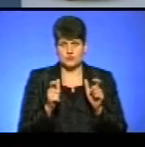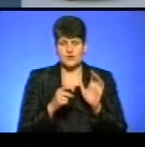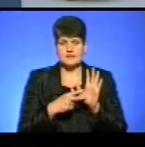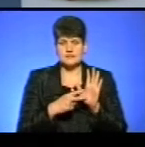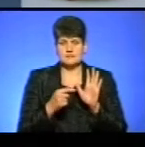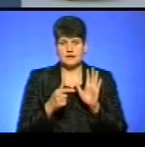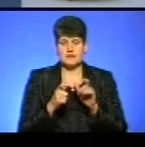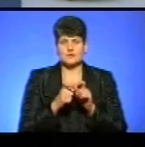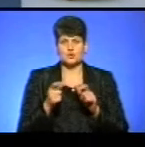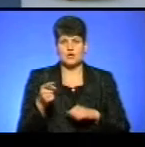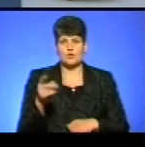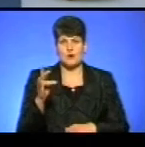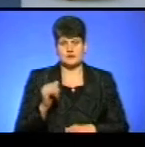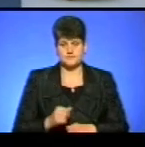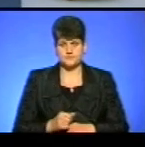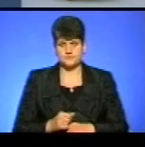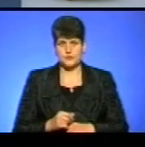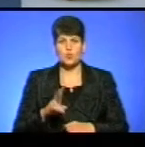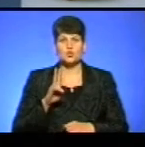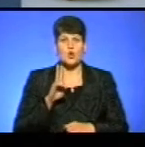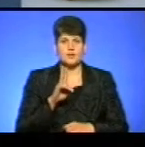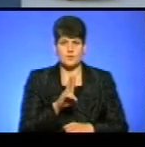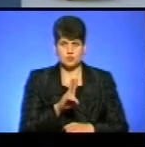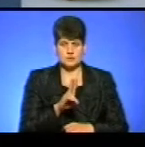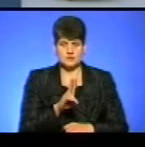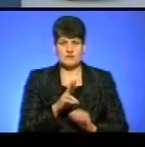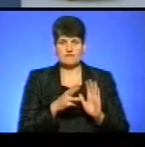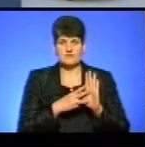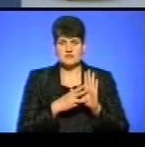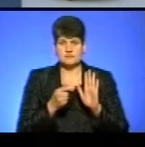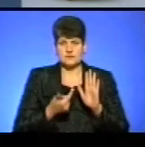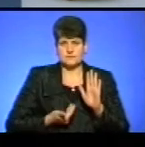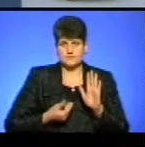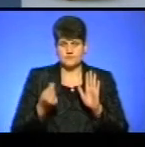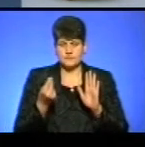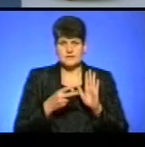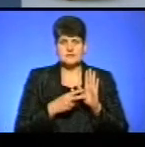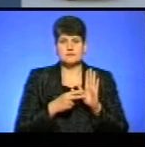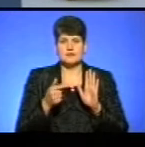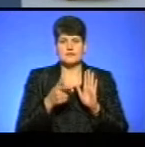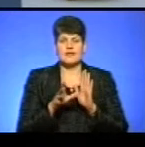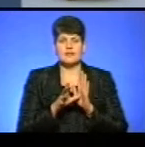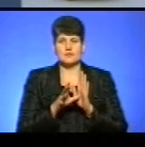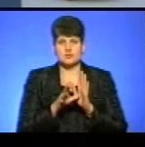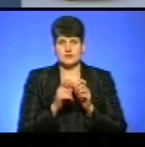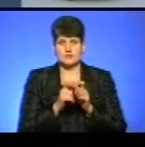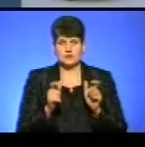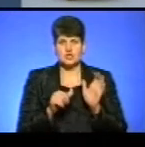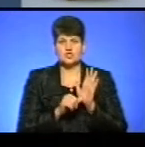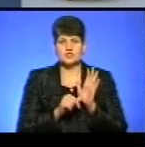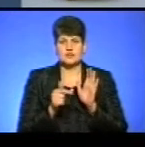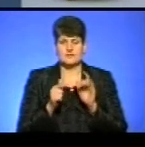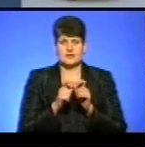карткою тернополянина. У тролейбусах 8 гривень готівкою, 7 гривень електронним квитком і 6 гривень